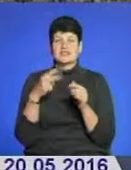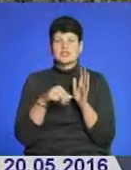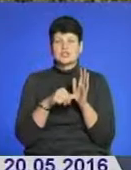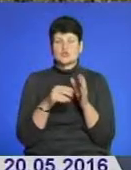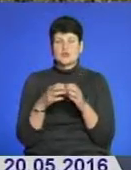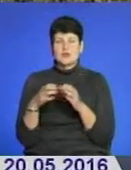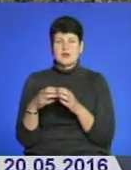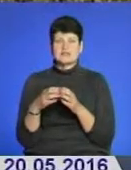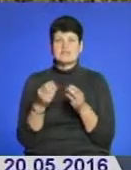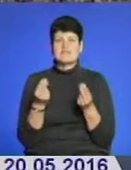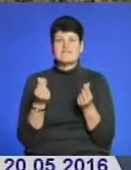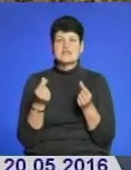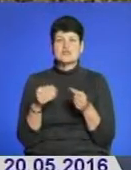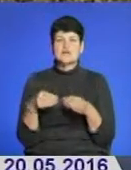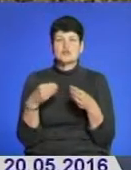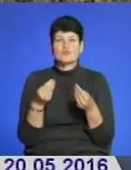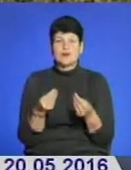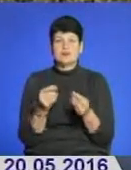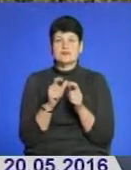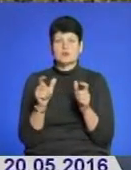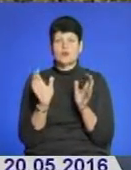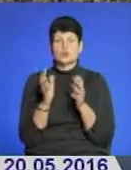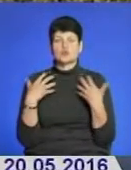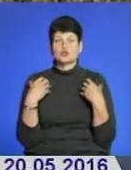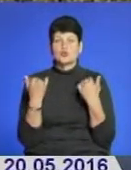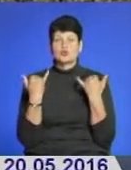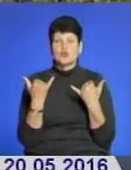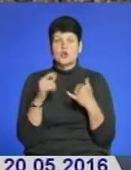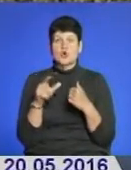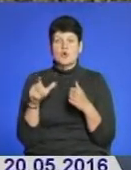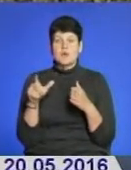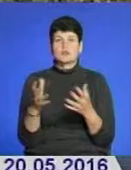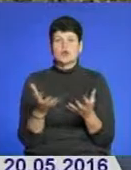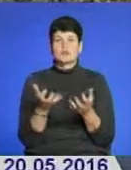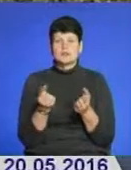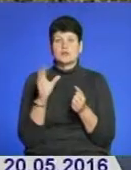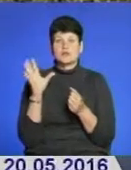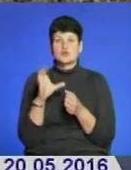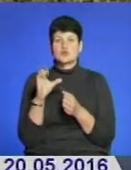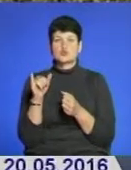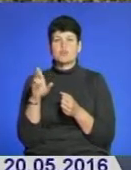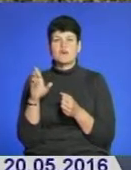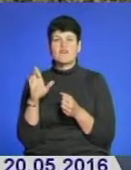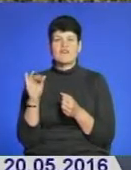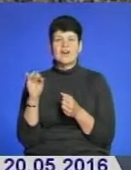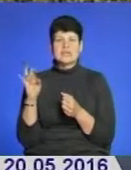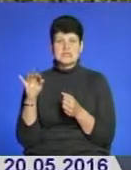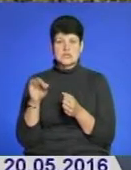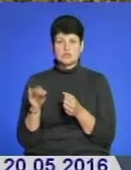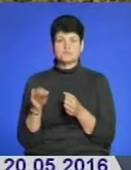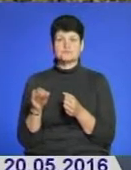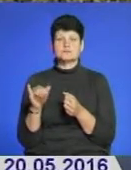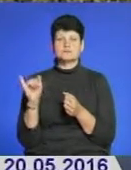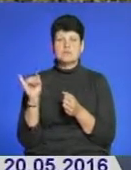фінансування закладів охорони здоров'я. Тобто сьогодні громади отримали всю субвенцію медичну на первинну і вторинну медичну допомогу. І